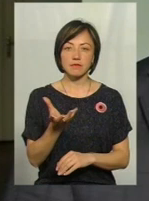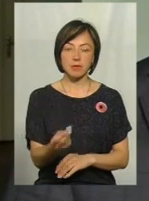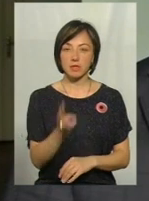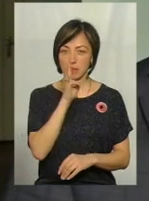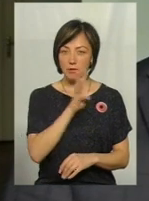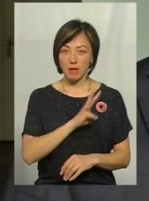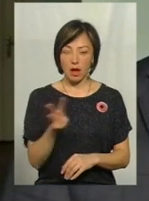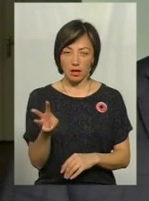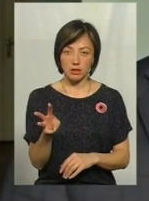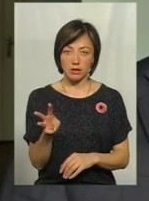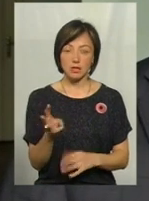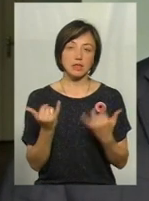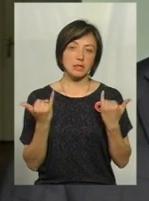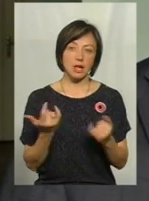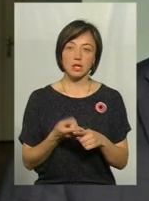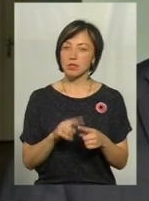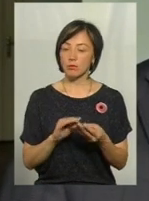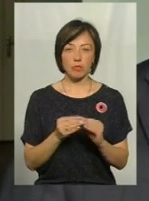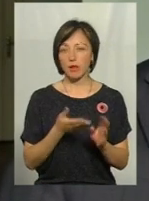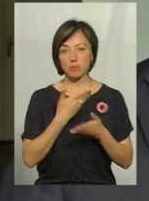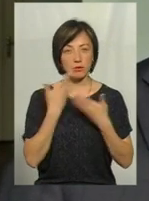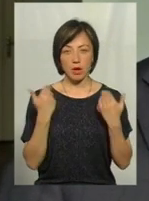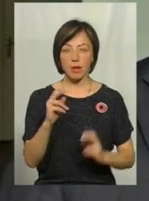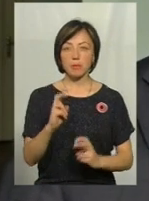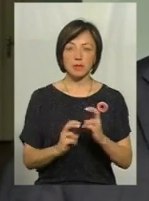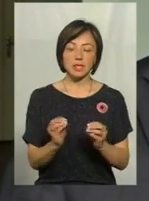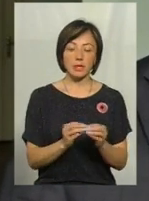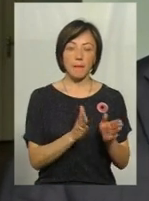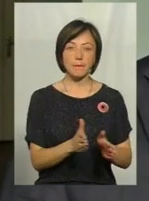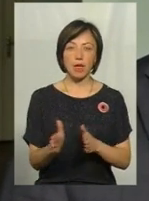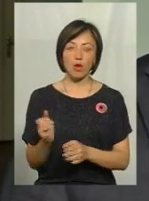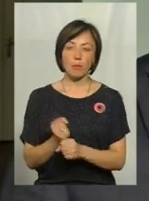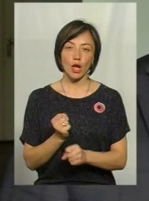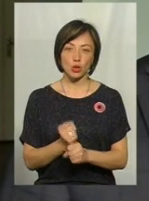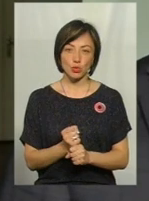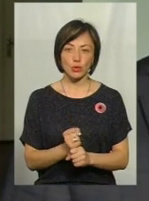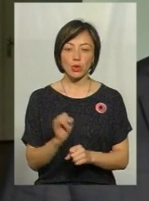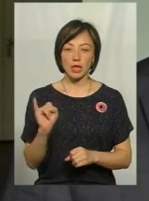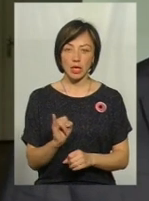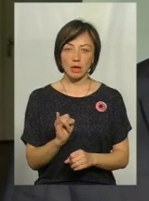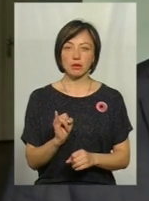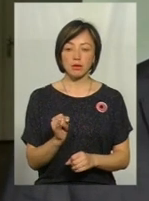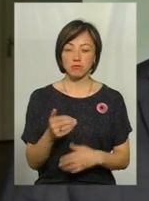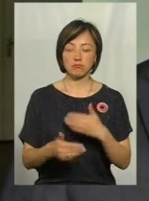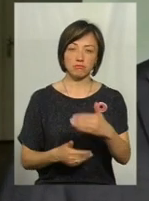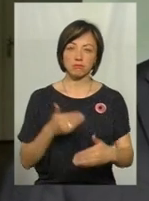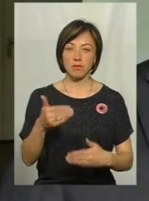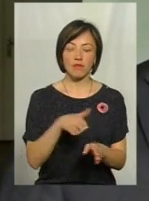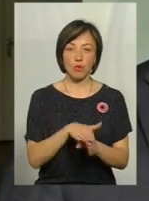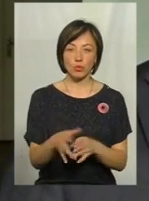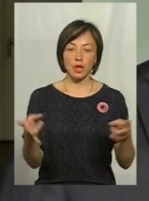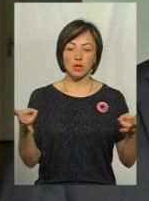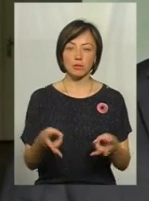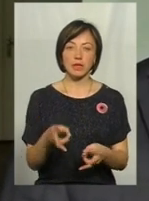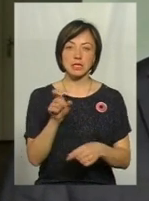заробітної плати, зараз цих проблем немає. Підприємства стабільно працюють і ритмічно виконують необхідні